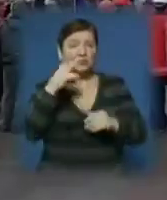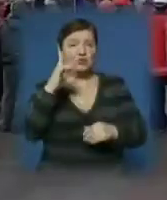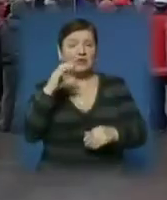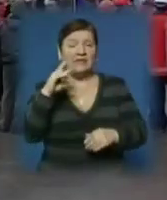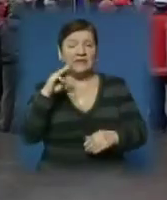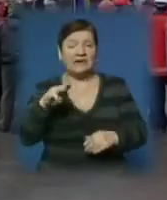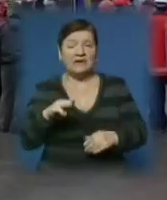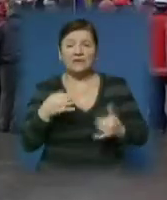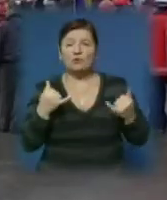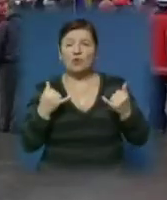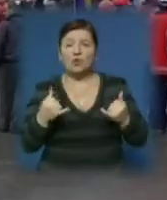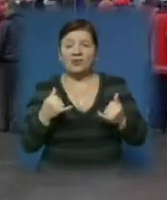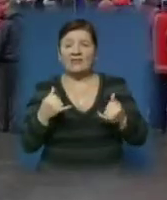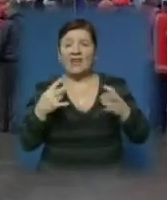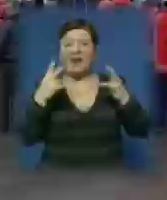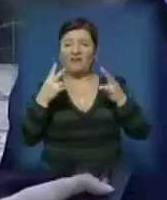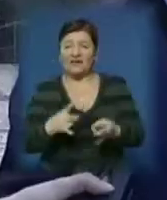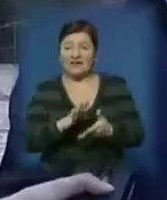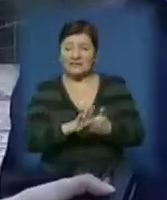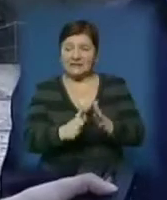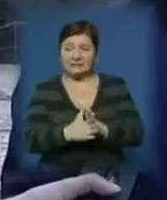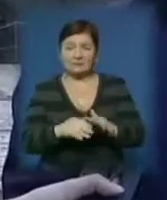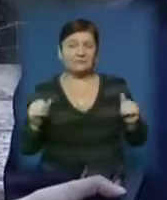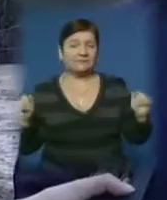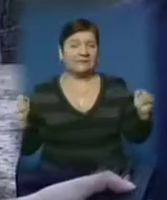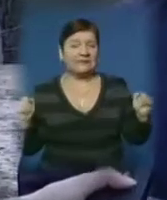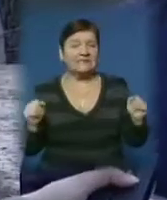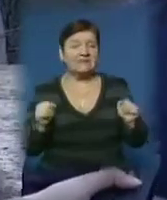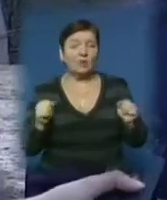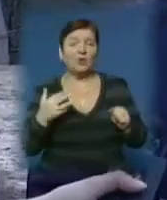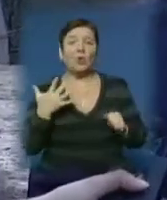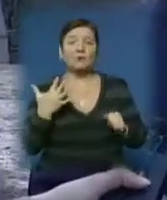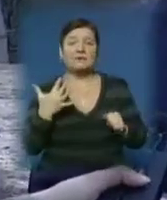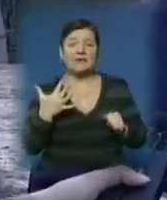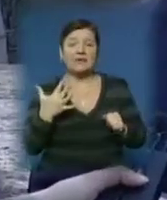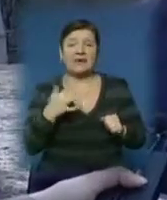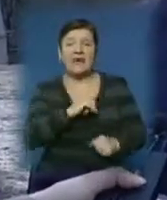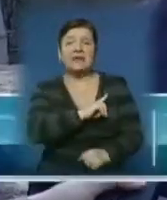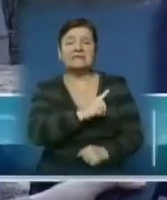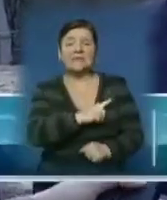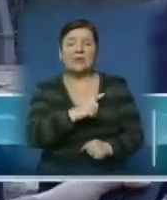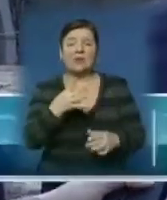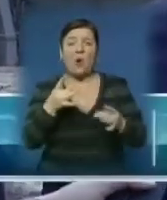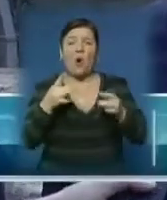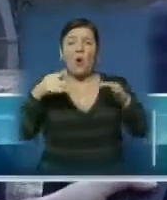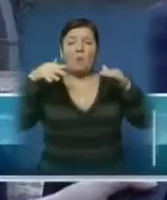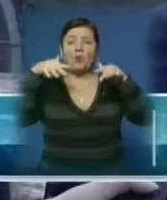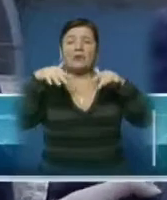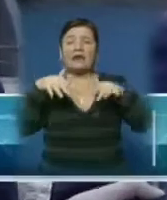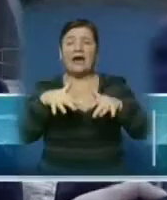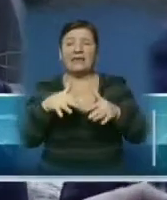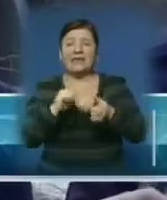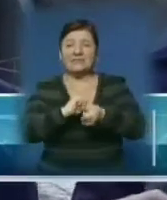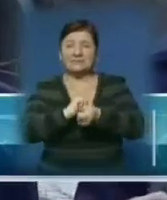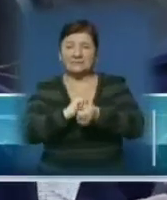сьогодні перебуває ледь не в аварійному стані. Зимою, оскільки він сильно протікає, намерзає лід, і